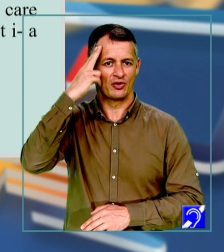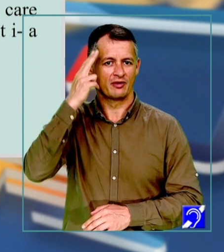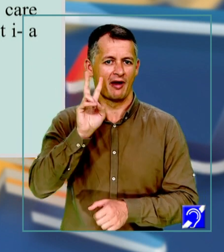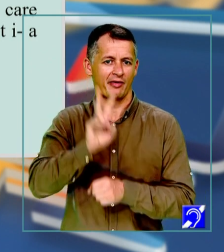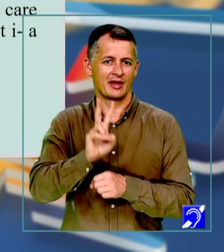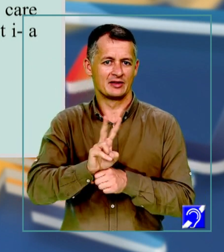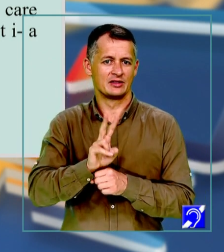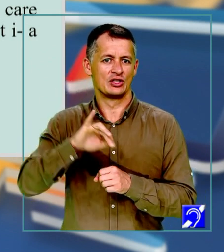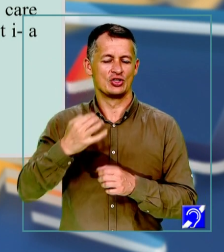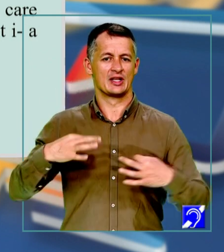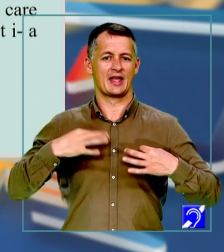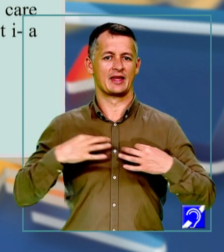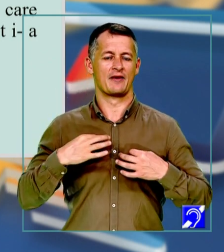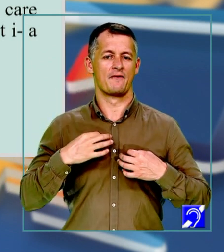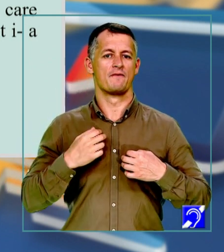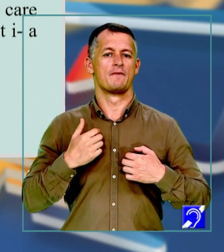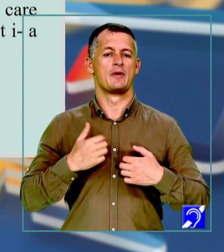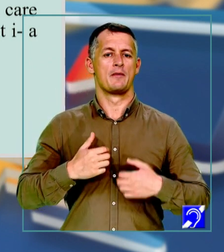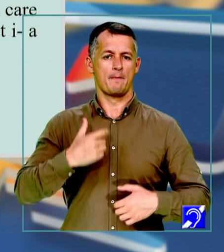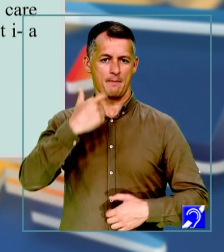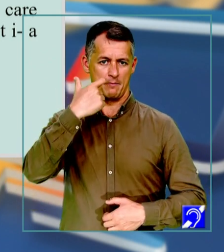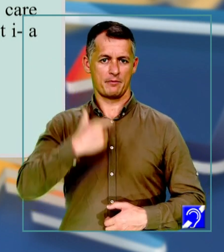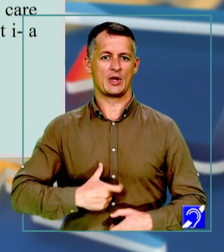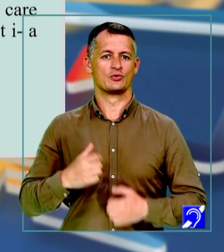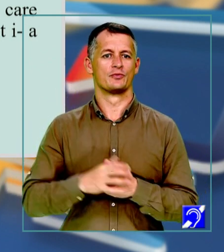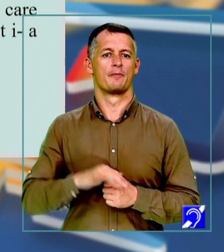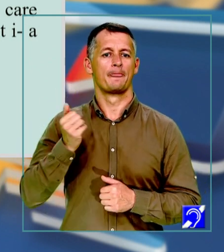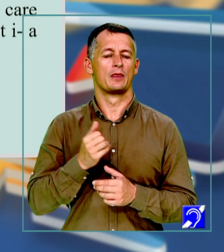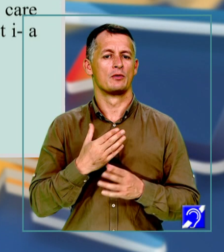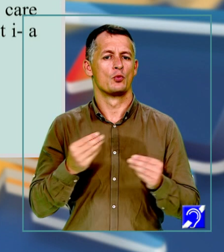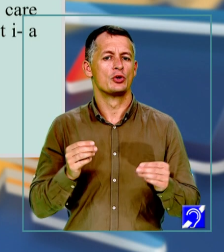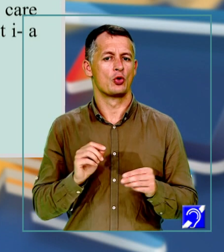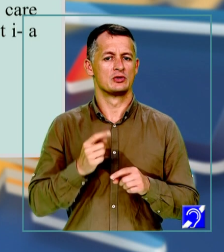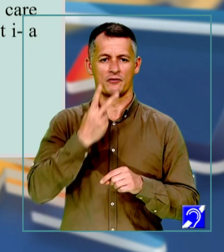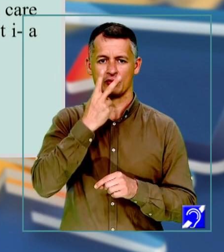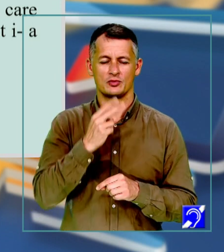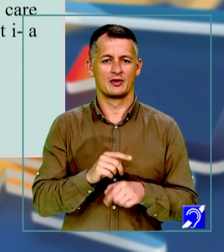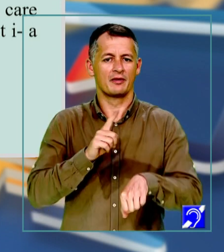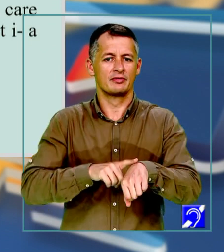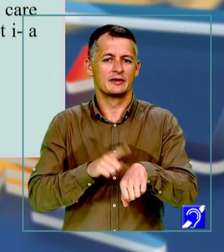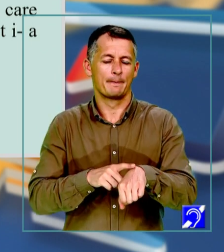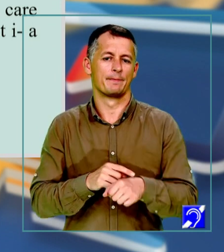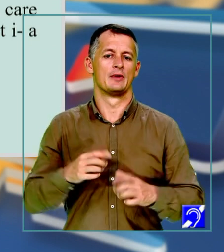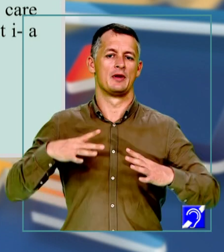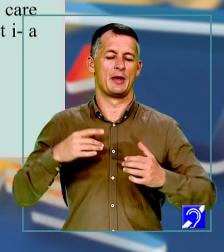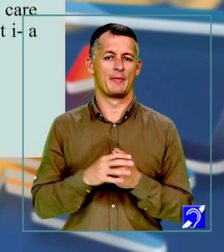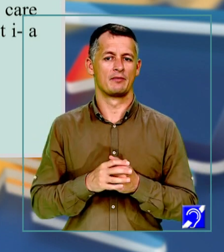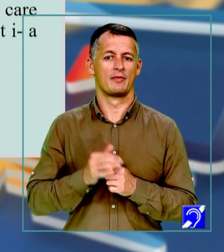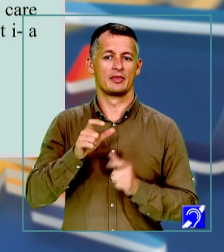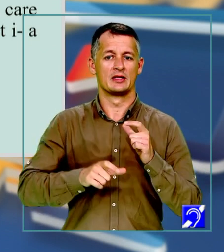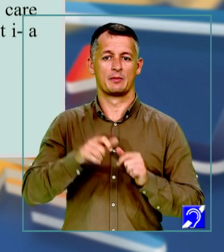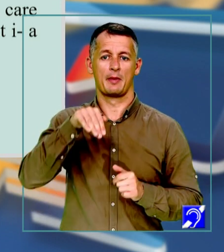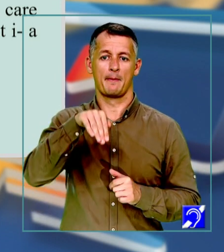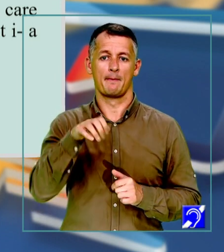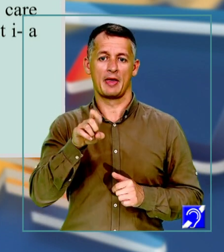avea legătură cu profesia unei persoane, chiar dacă, de foarte multe ori, sunt văzute ca activități de petrecere a timpului liber. Despre Mendeleev,